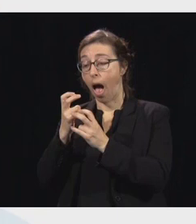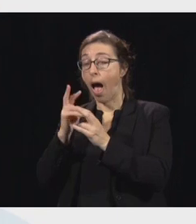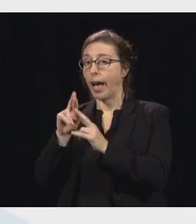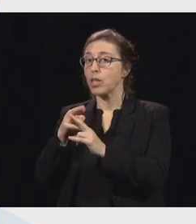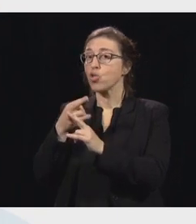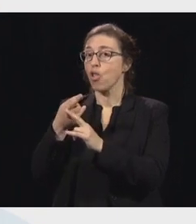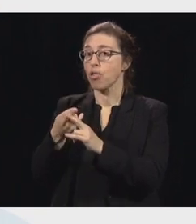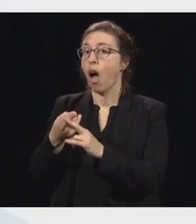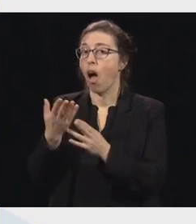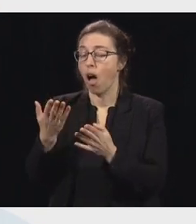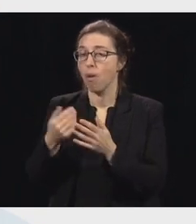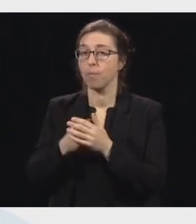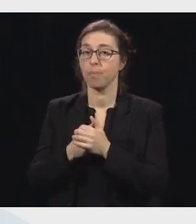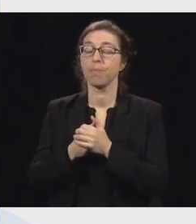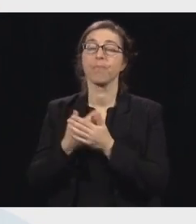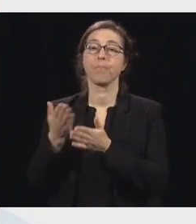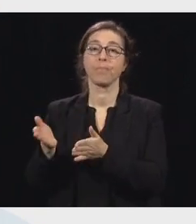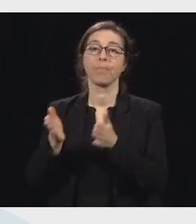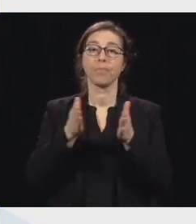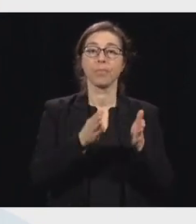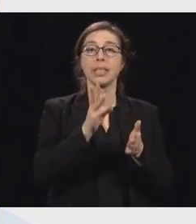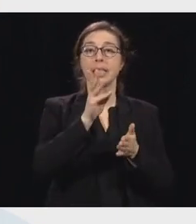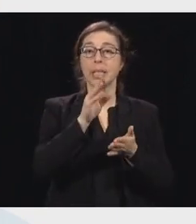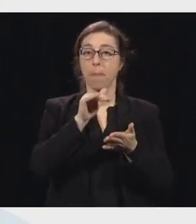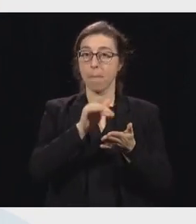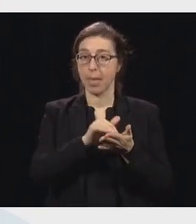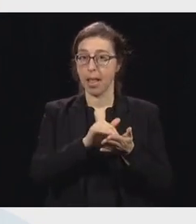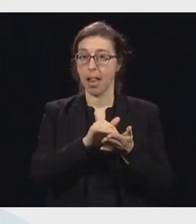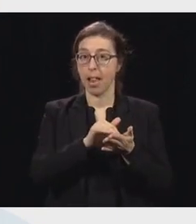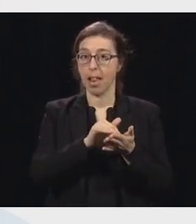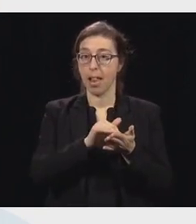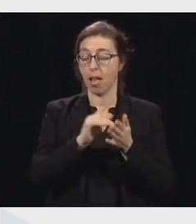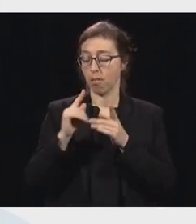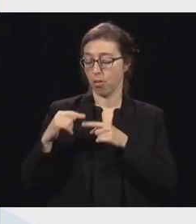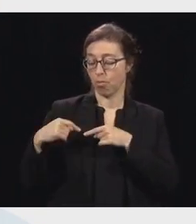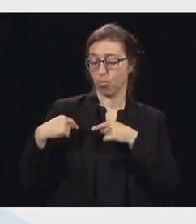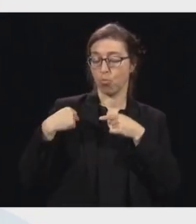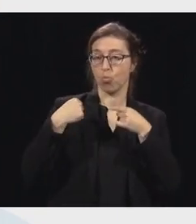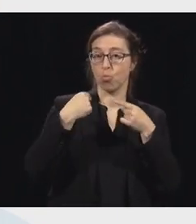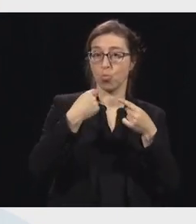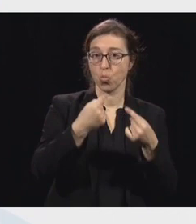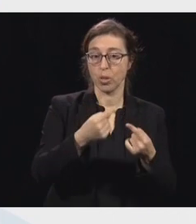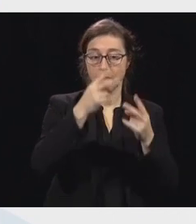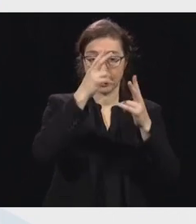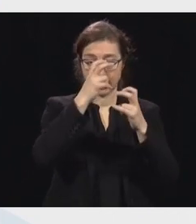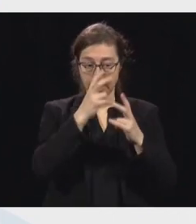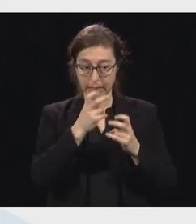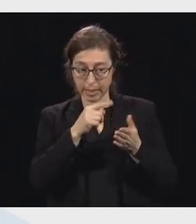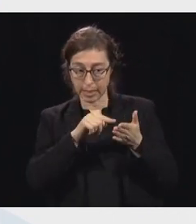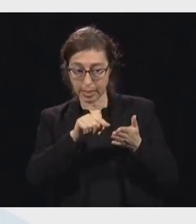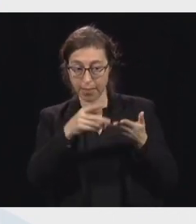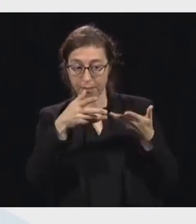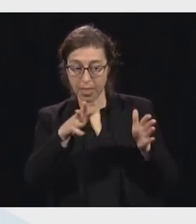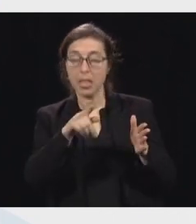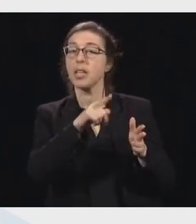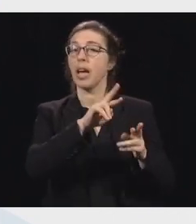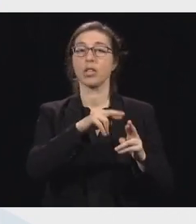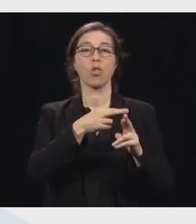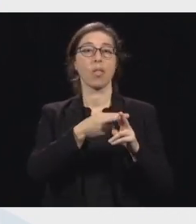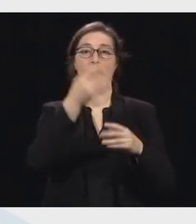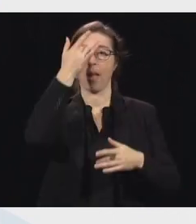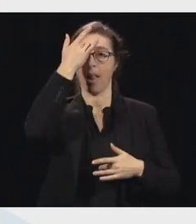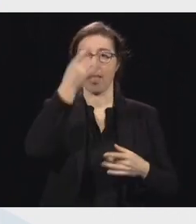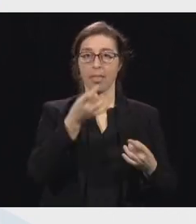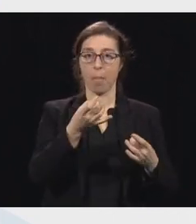rapidement. Il y en a 6 000 jusqu'à présent qui ont reçu un résultat négatif. Et